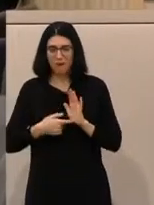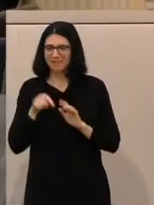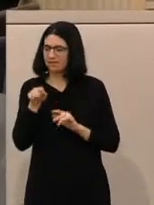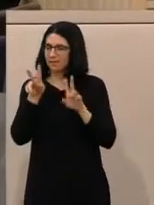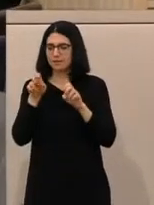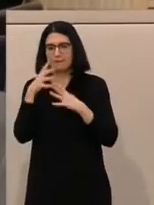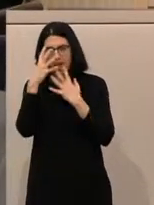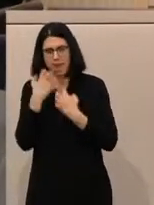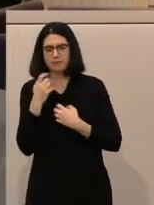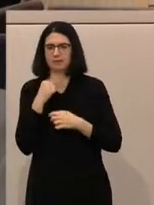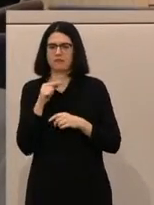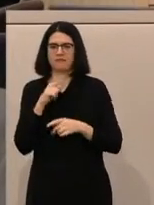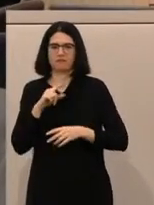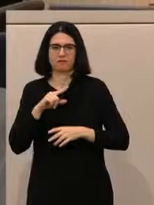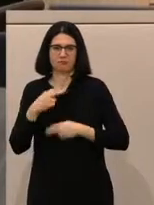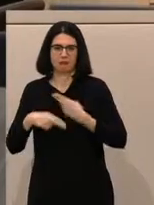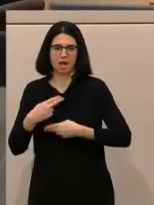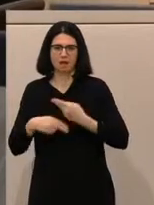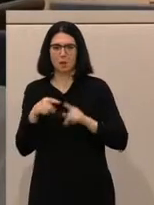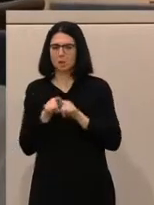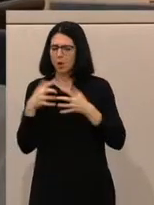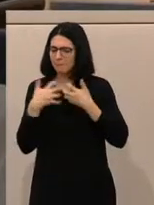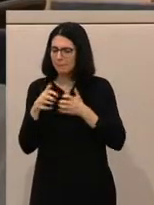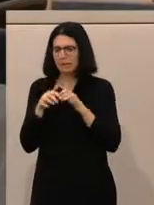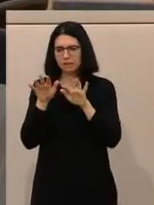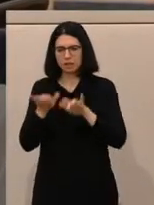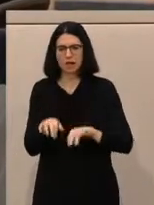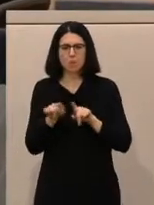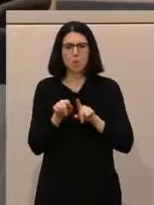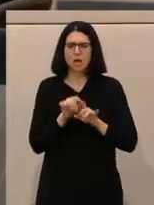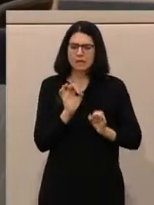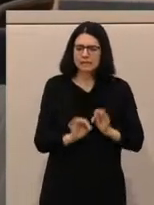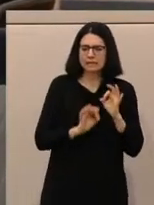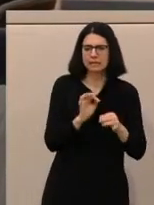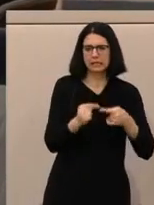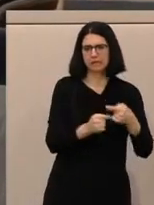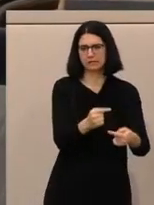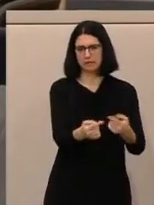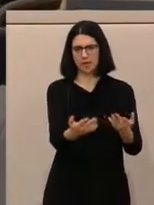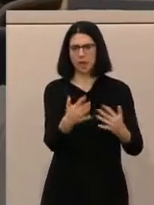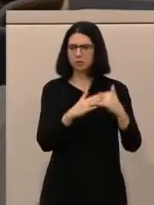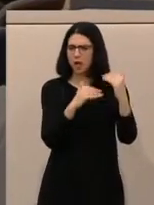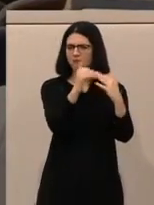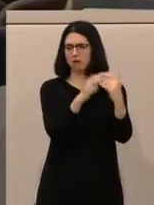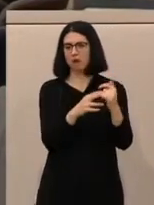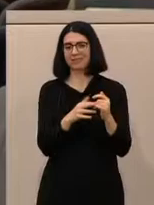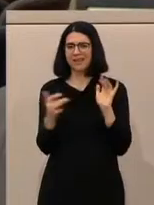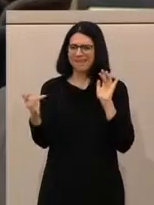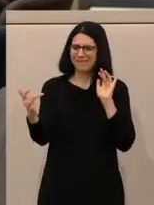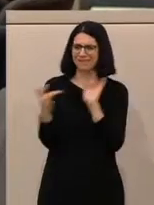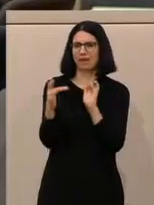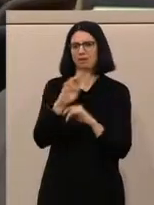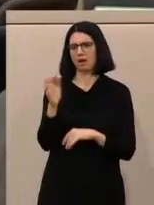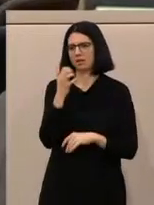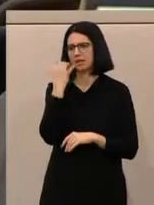und einen Rechtsextremismusbericht zu erstellen und eine Strategie darauf basierend aufzubauen und gegen Rechtsextremismus